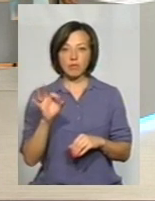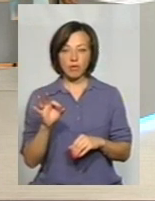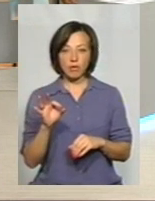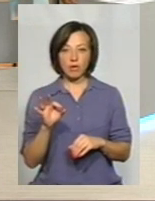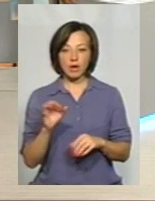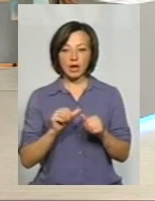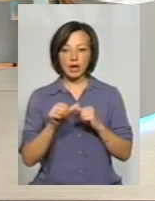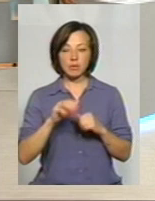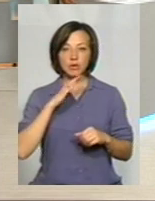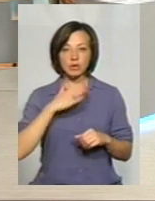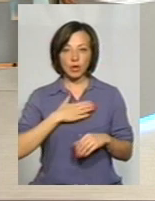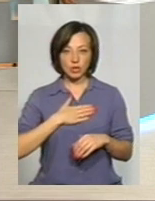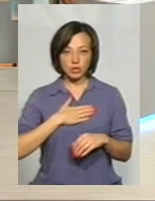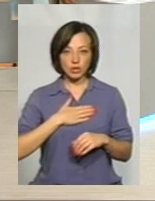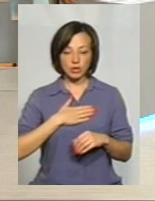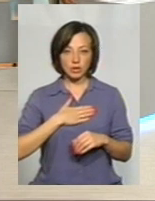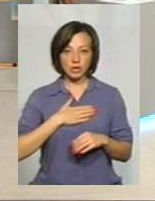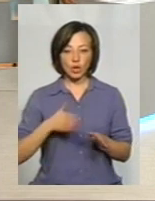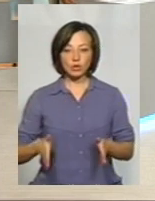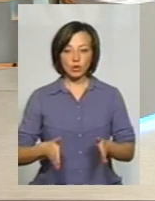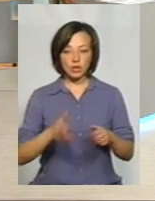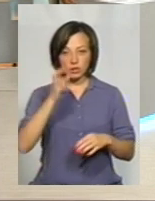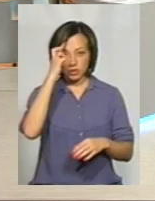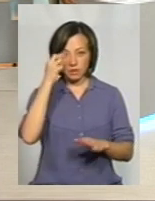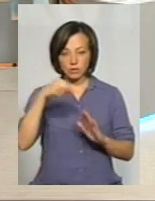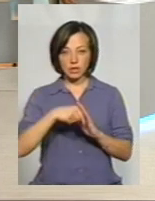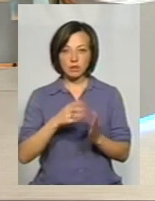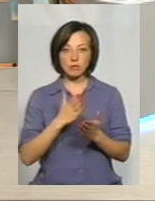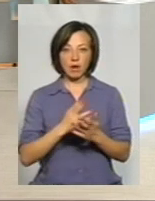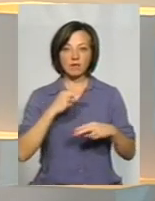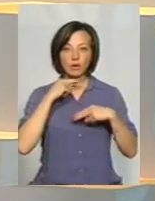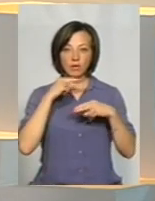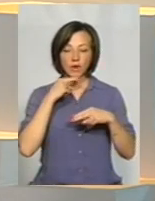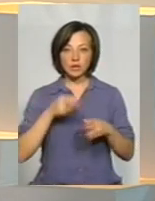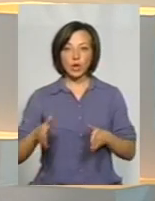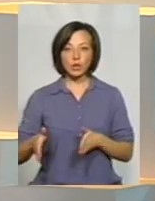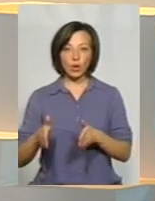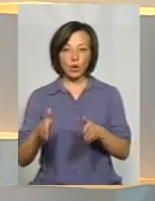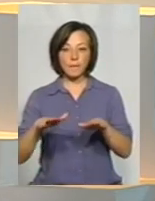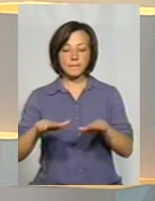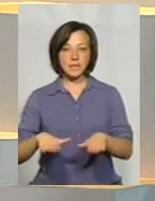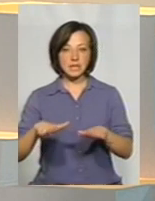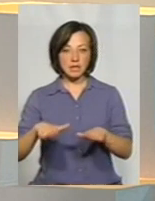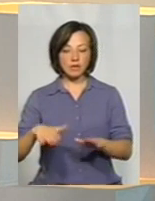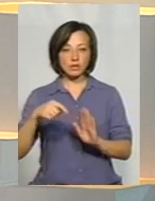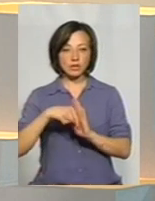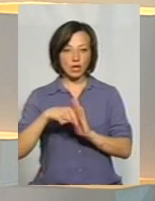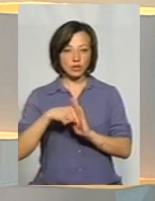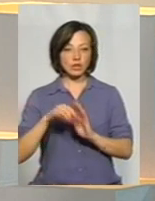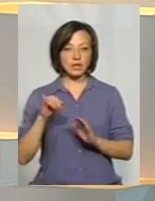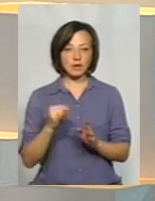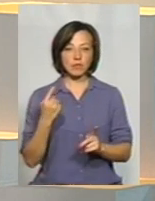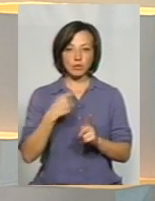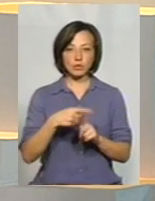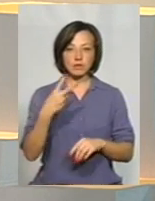крім наших доріг державного значення мав на увазі ще дороги місцевого значення і в тому